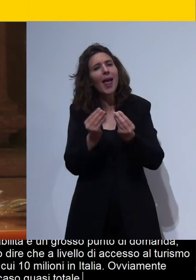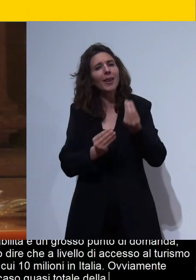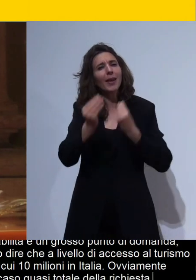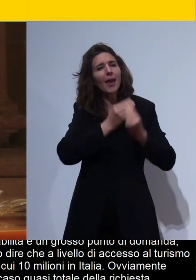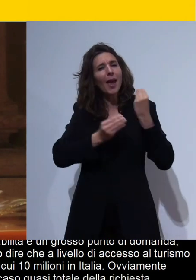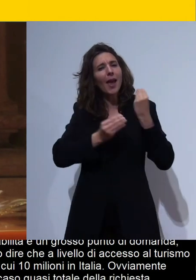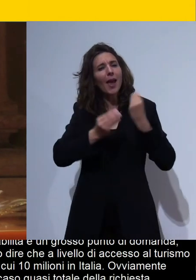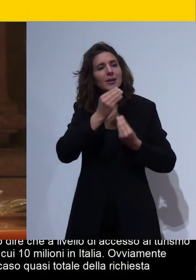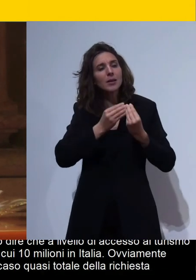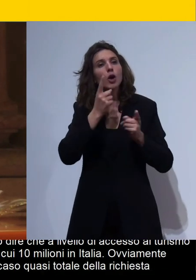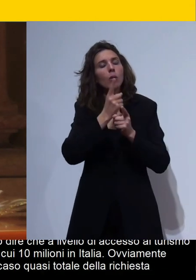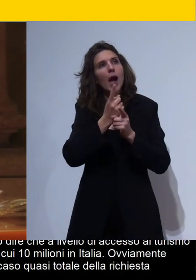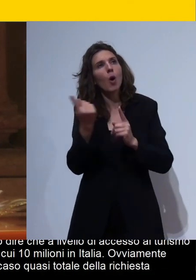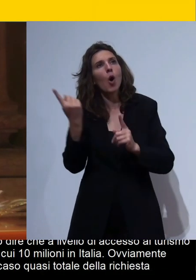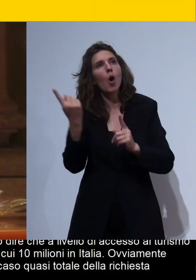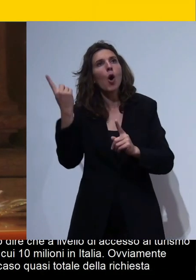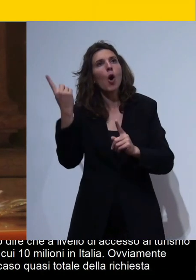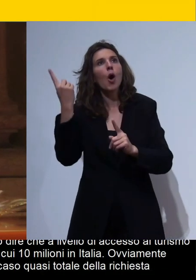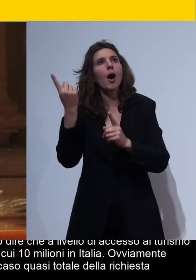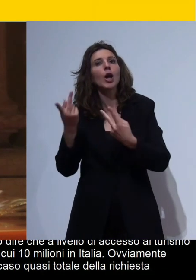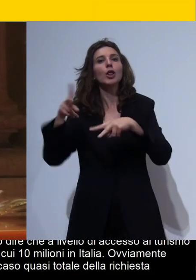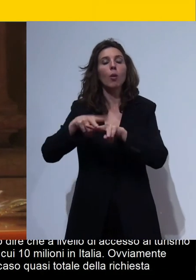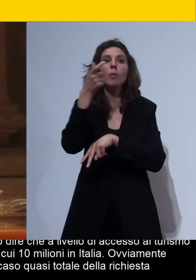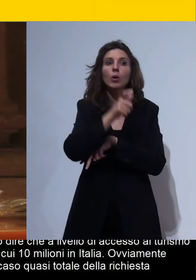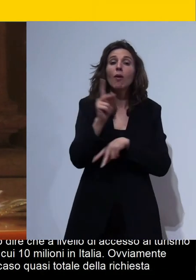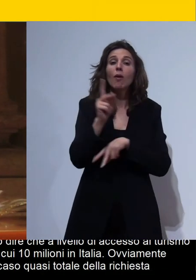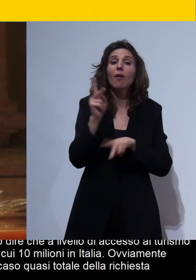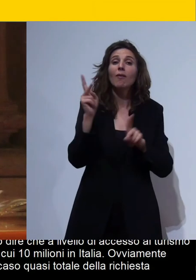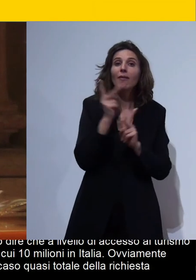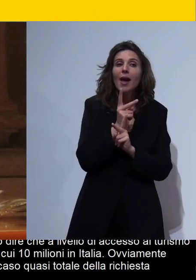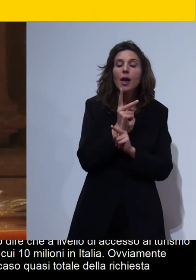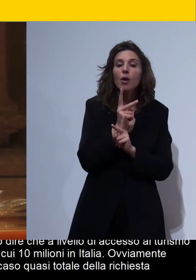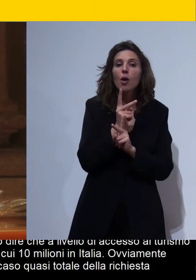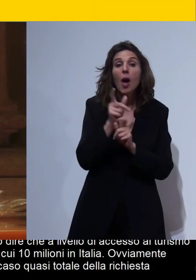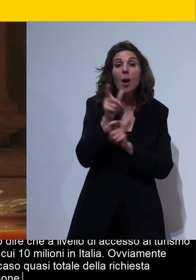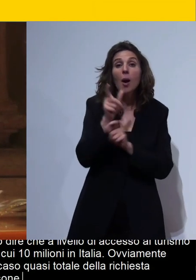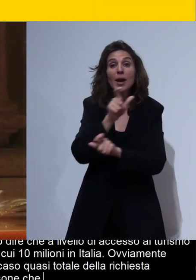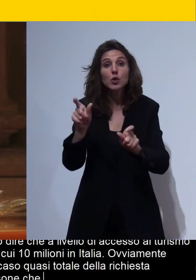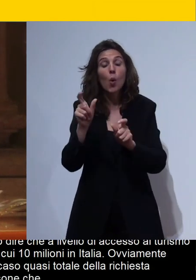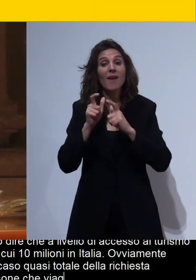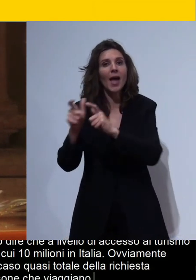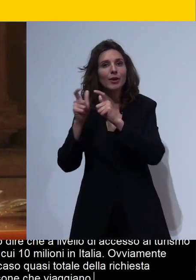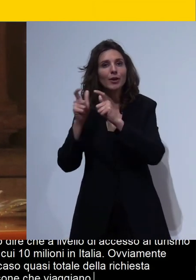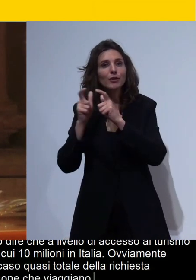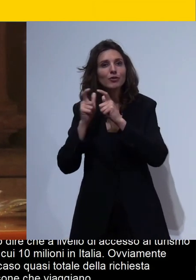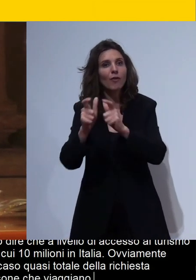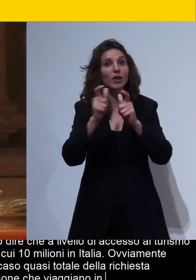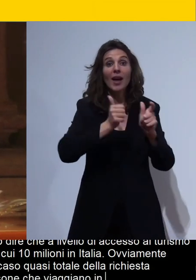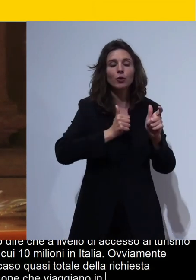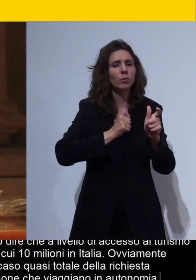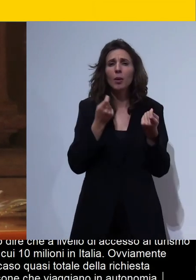moltiplicare per due perché sono ancora troppo poche le persone che viaggiano in autonomia